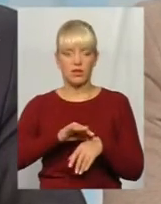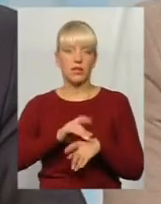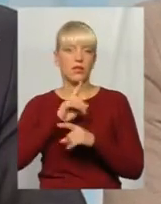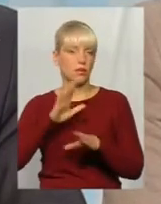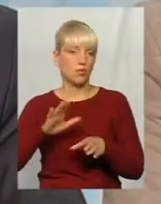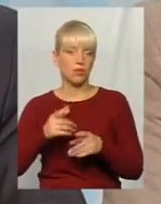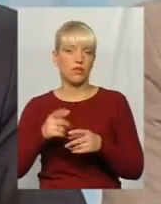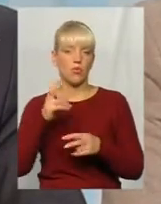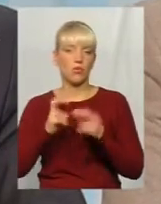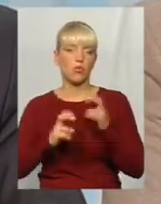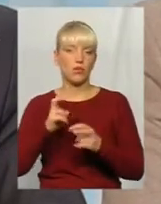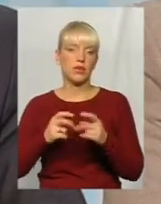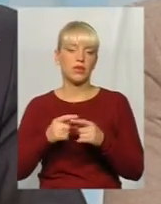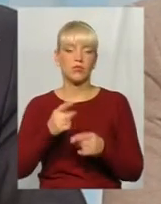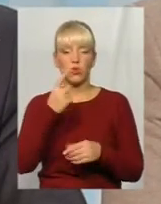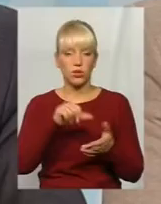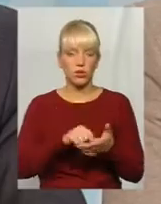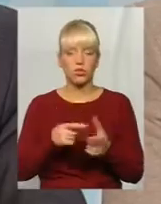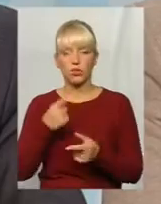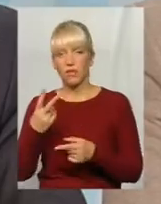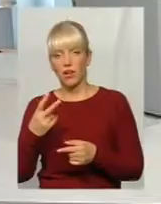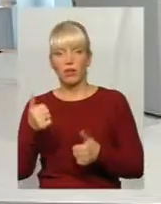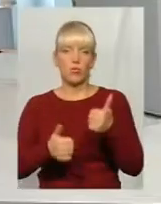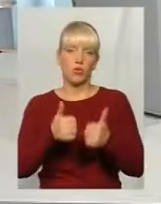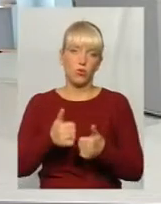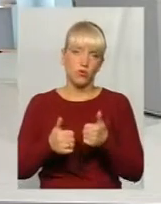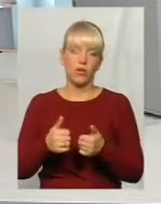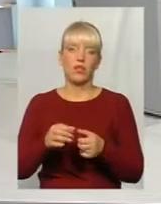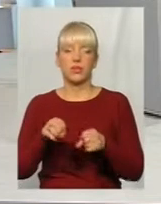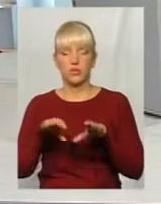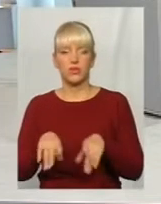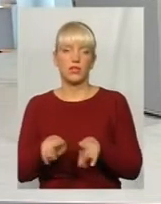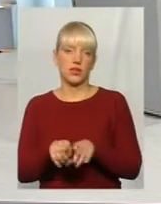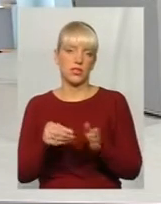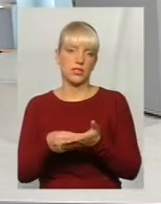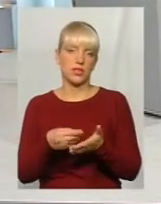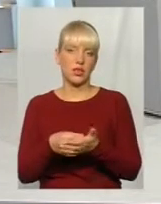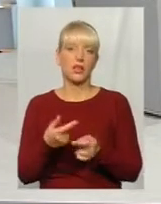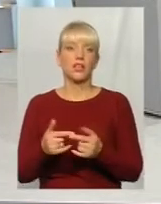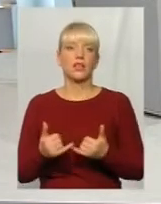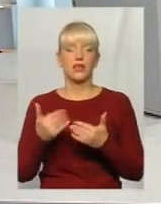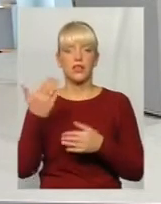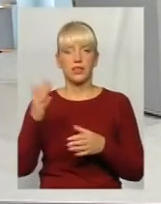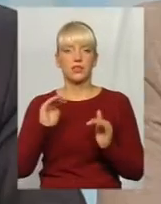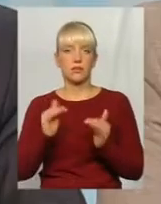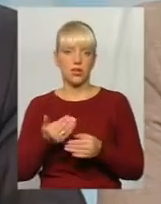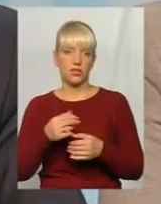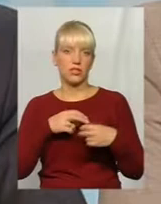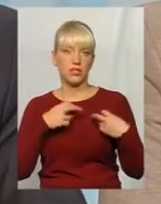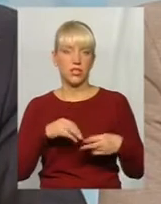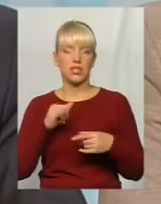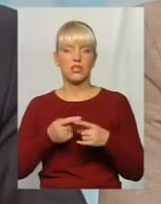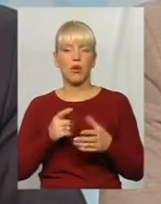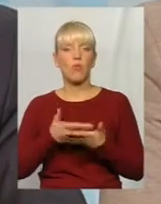там один учасник чи два учасника, вони потургувались, ну і дійшли до такої ціни. Тобто для них це зменшується. Ну і, звичайно, перш за все, це